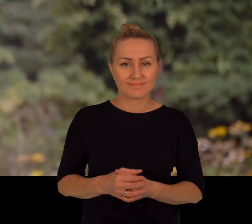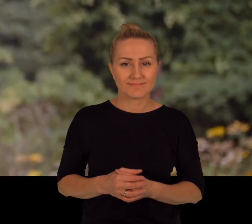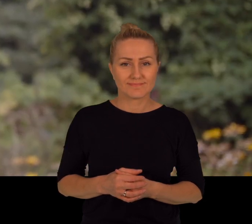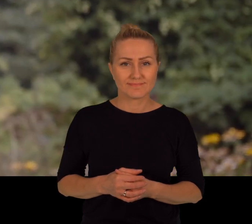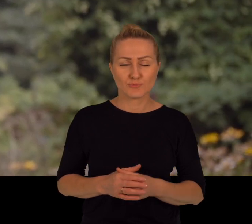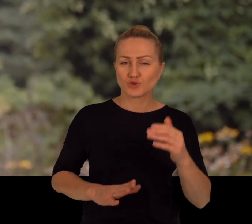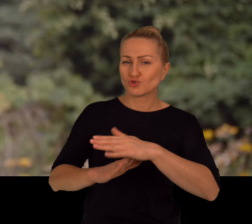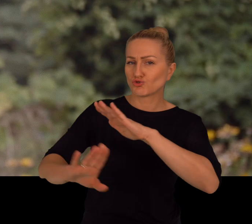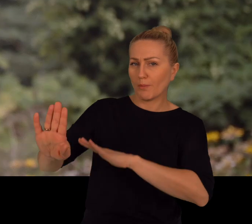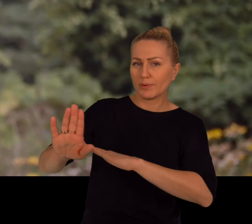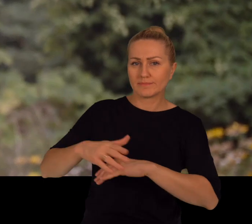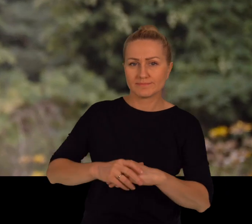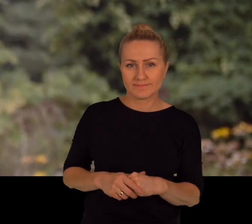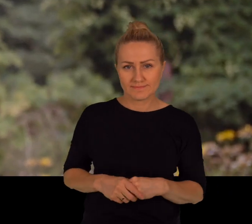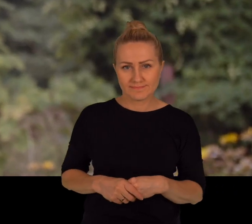Stop!